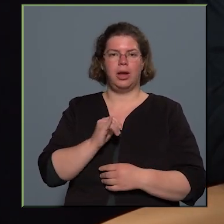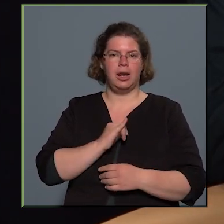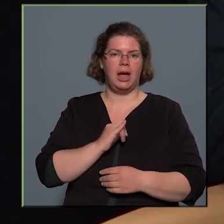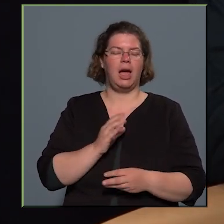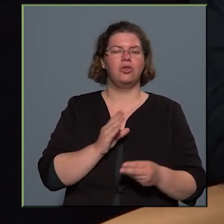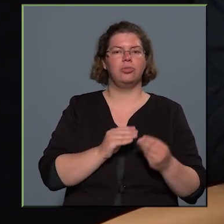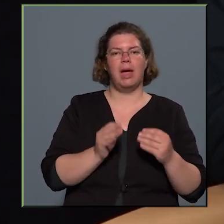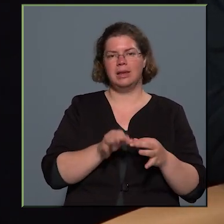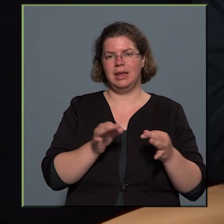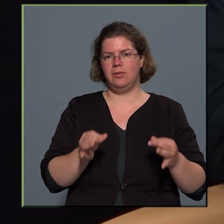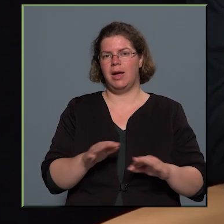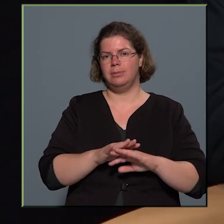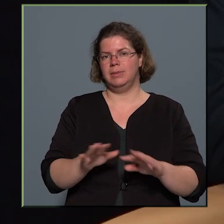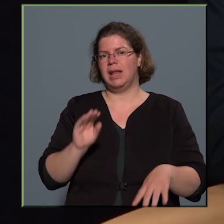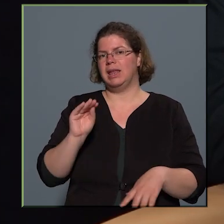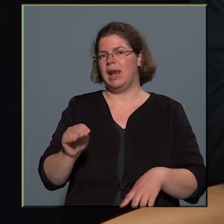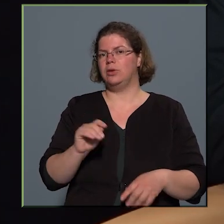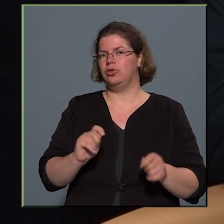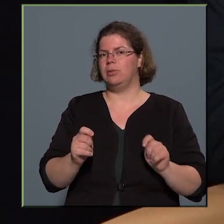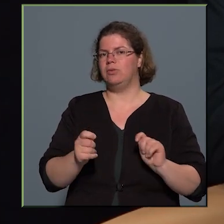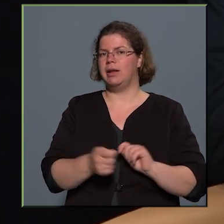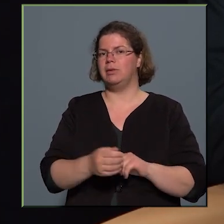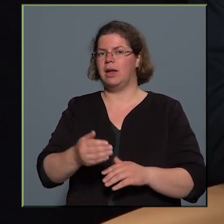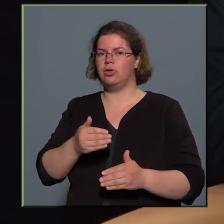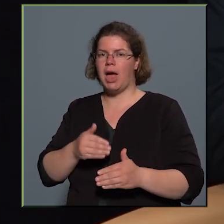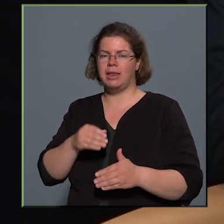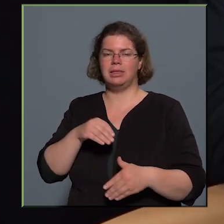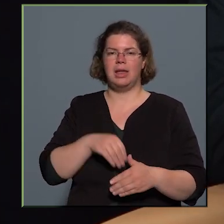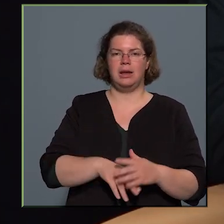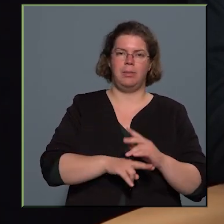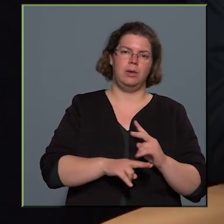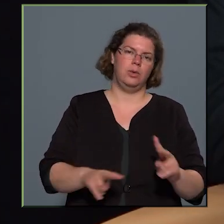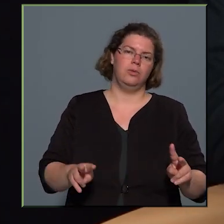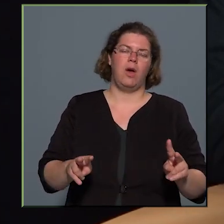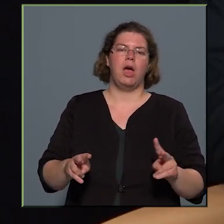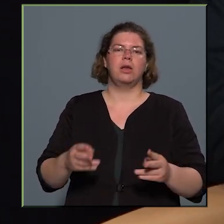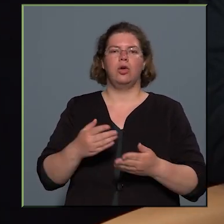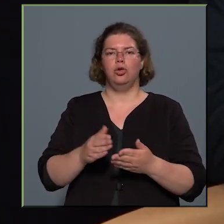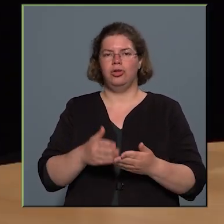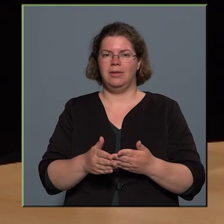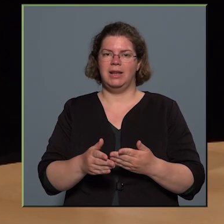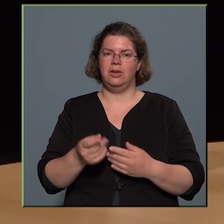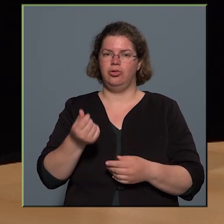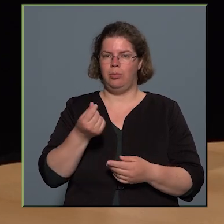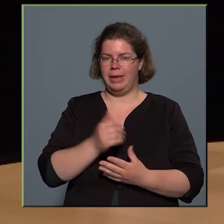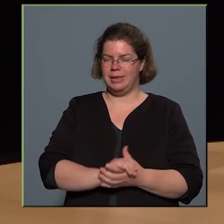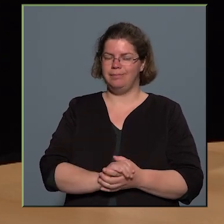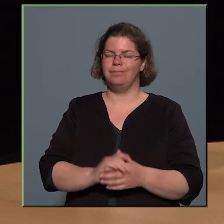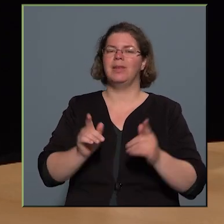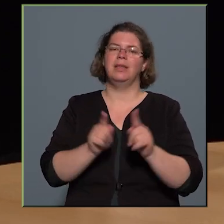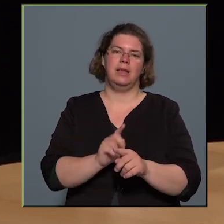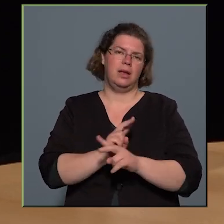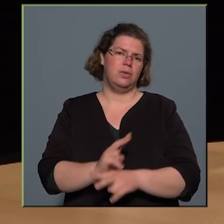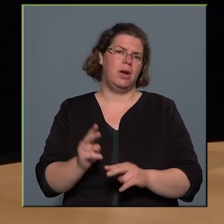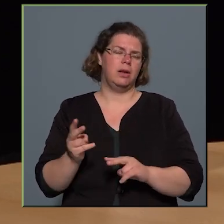nyilván minden jelentősebb változás hátterében ott van a költségvetés, azaz a pénz. Ez így van, és